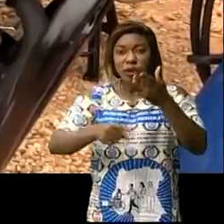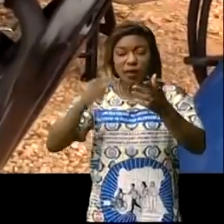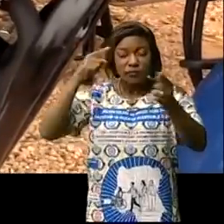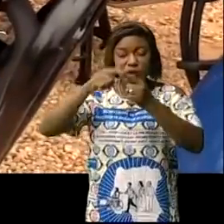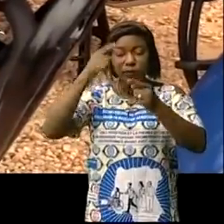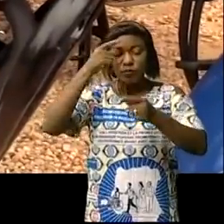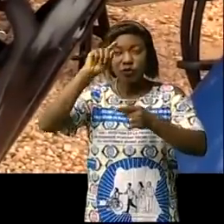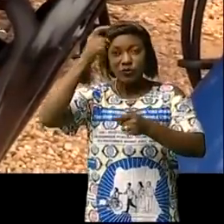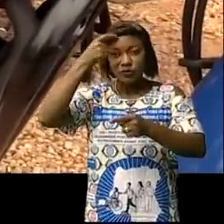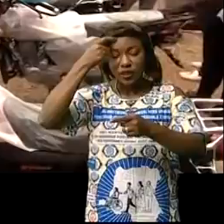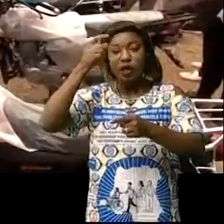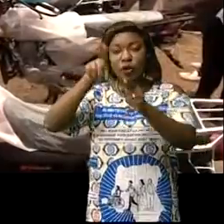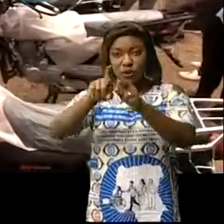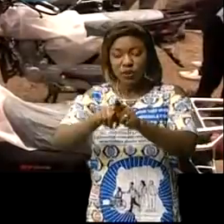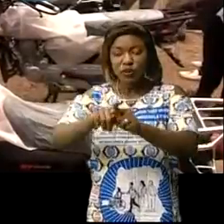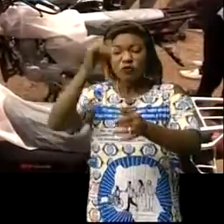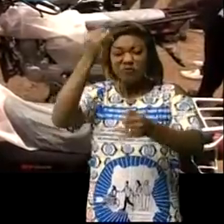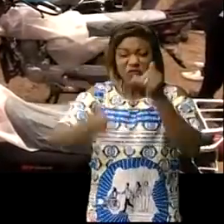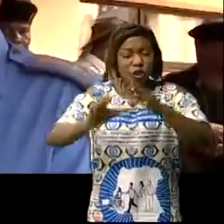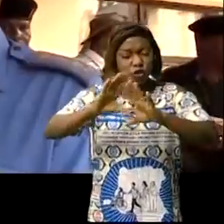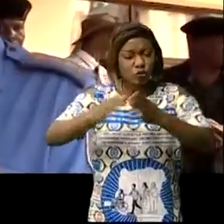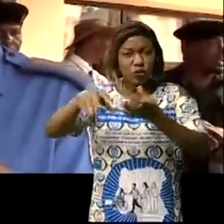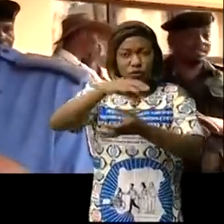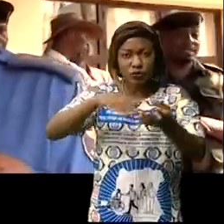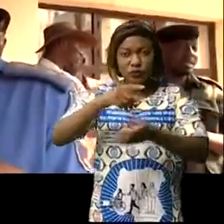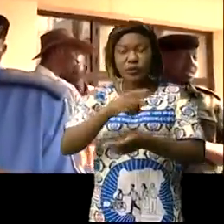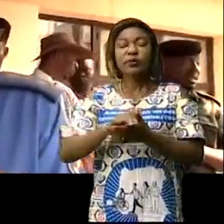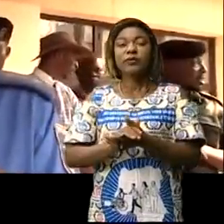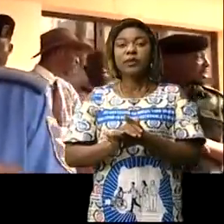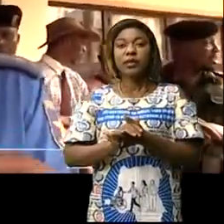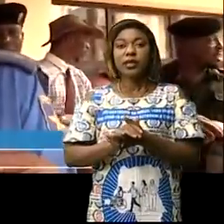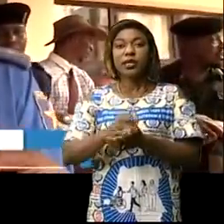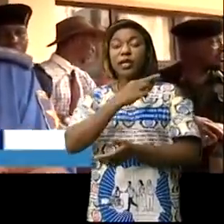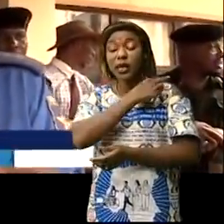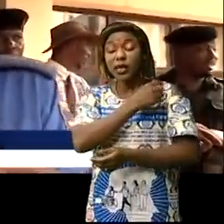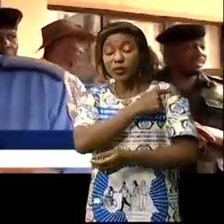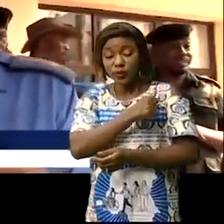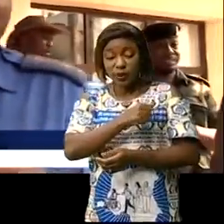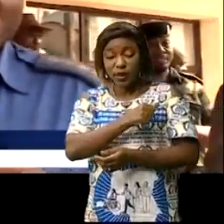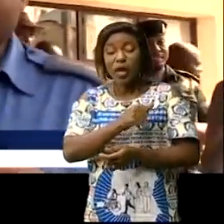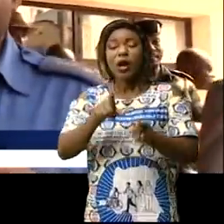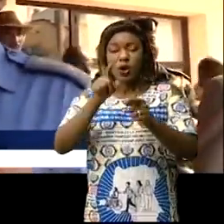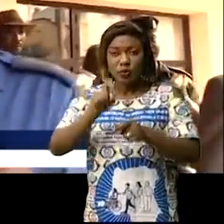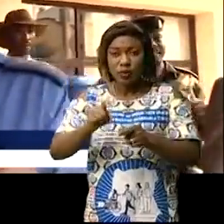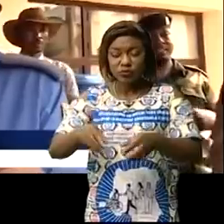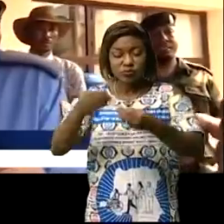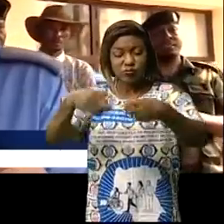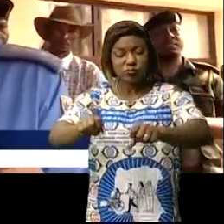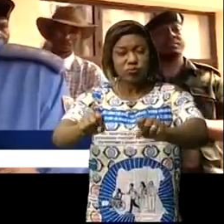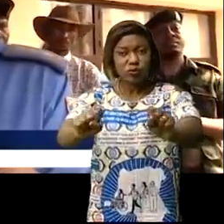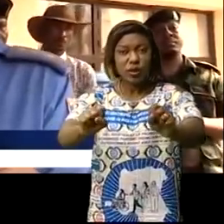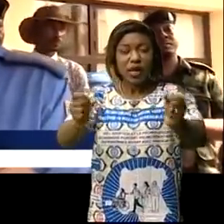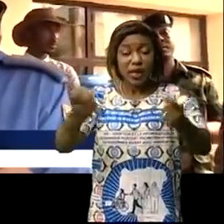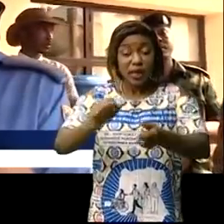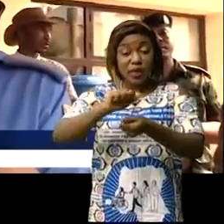pour le gouverneur de finir avec l'insécurité en province. Il y deux types d'interventions de la police qui vont être entraînés